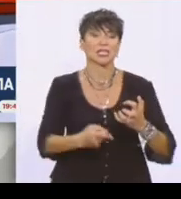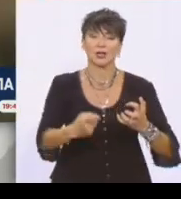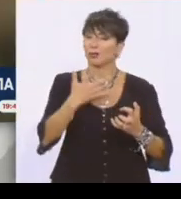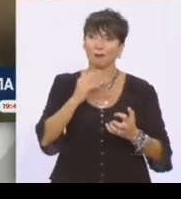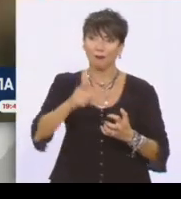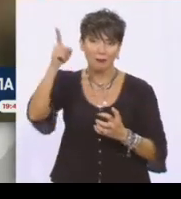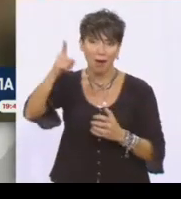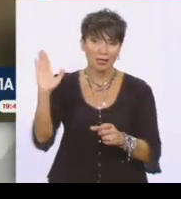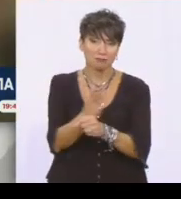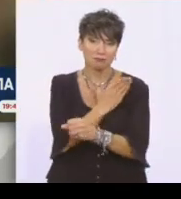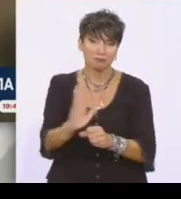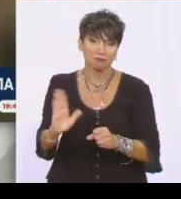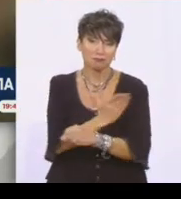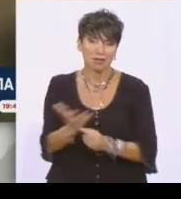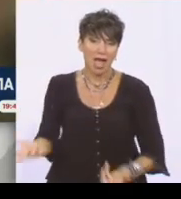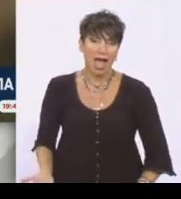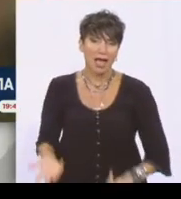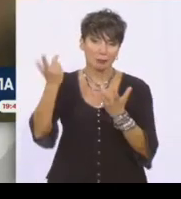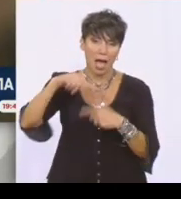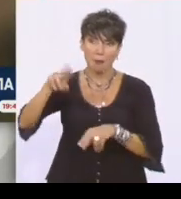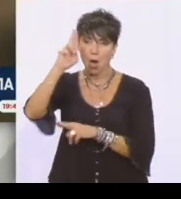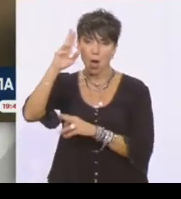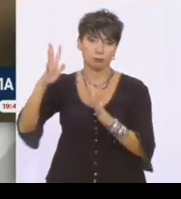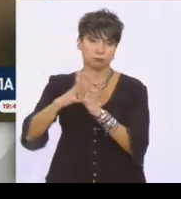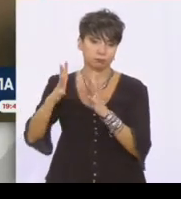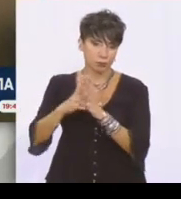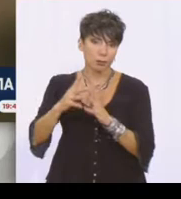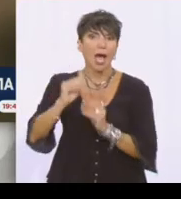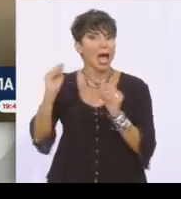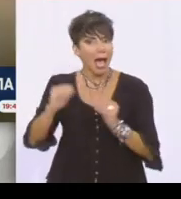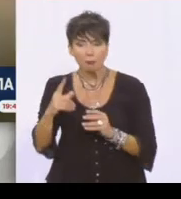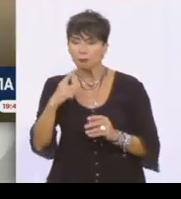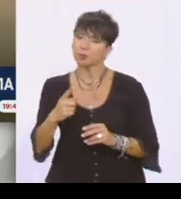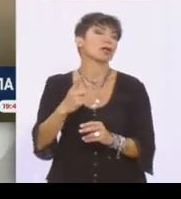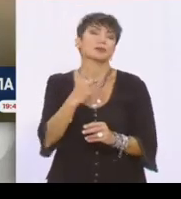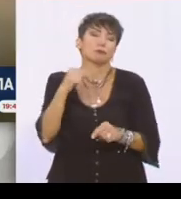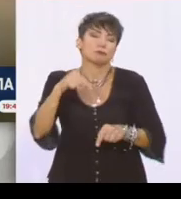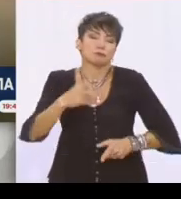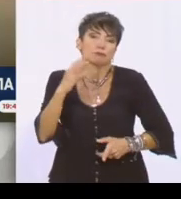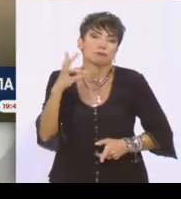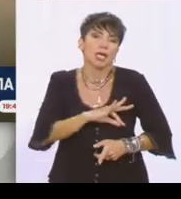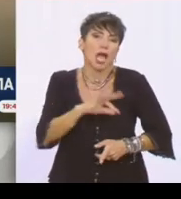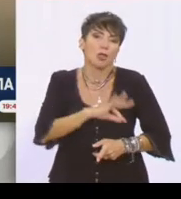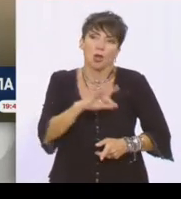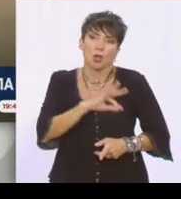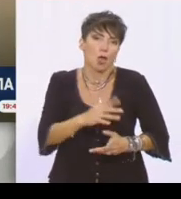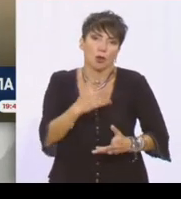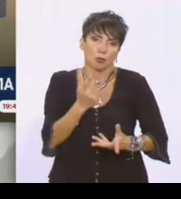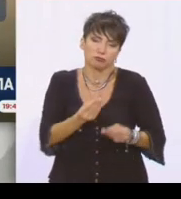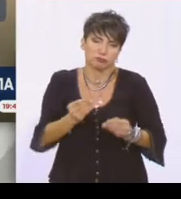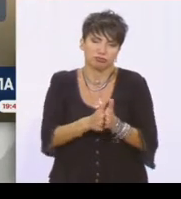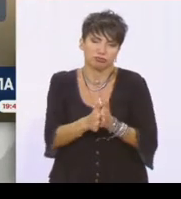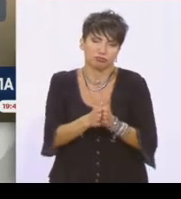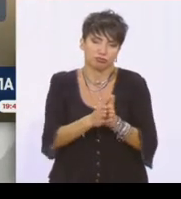φτάουν στις αρμόδιες αρχές καταγγελίες για αισχροκέρδια ή για τεχνητές ελήψεις. Έτσι λοιπόν μέσα από τους ελέγχους στο ΣΔΟΕ δείτε που έφτασε. Σε ένα